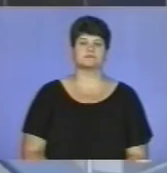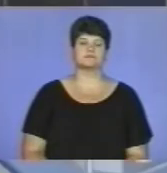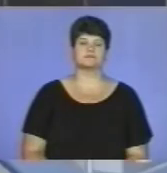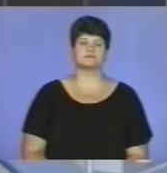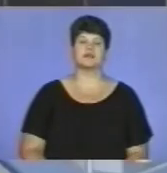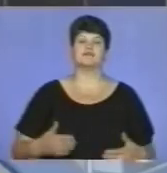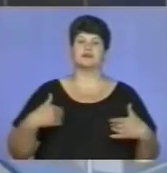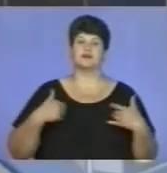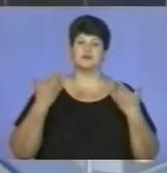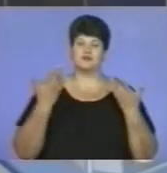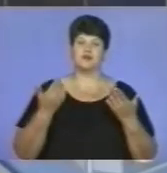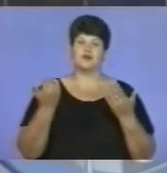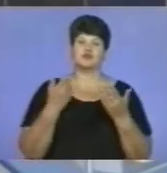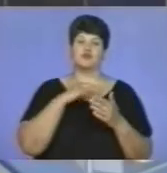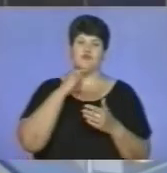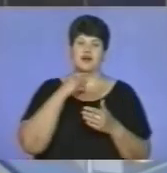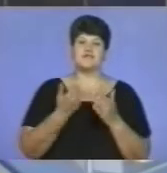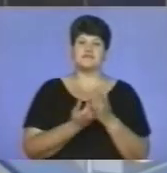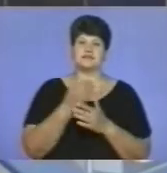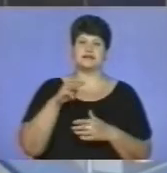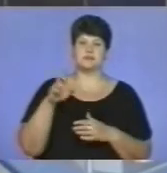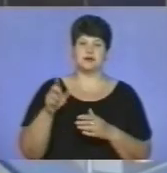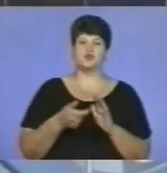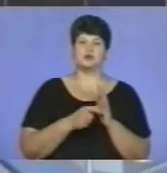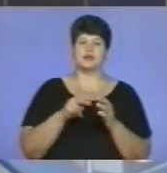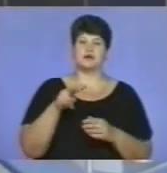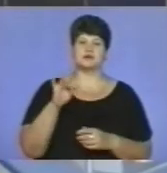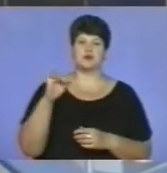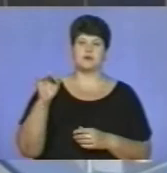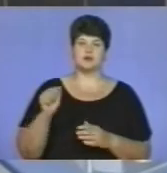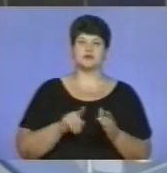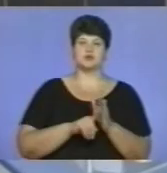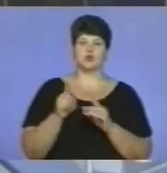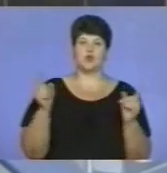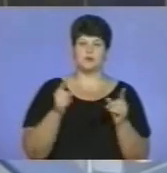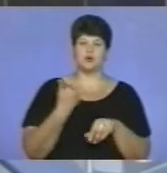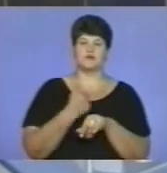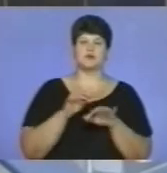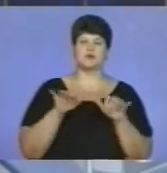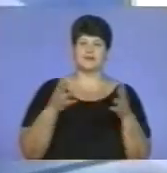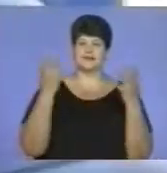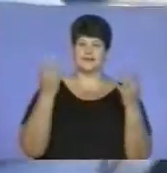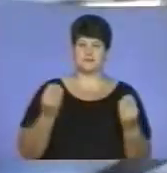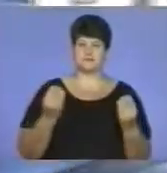Вітаю вас до вашої уваги вісті ТТБ. У студії Лариса Романів спочатку коротко про головні події дня.